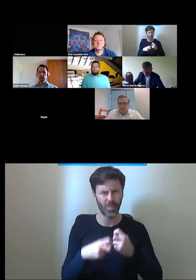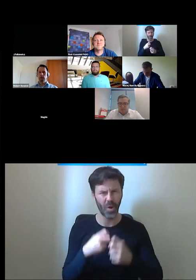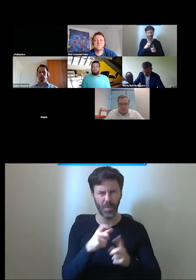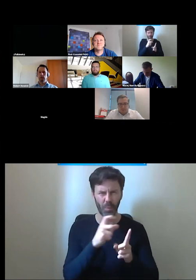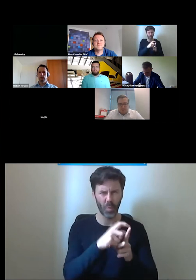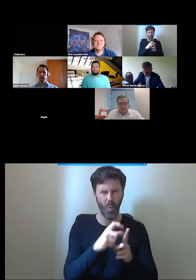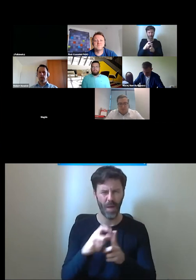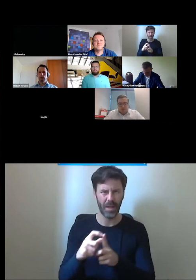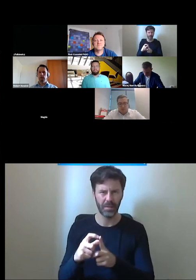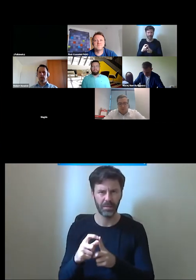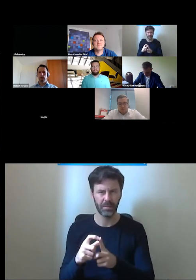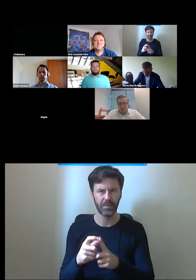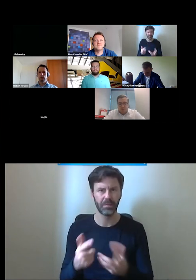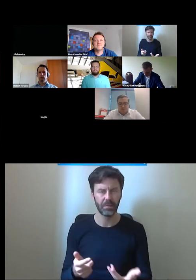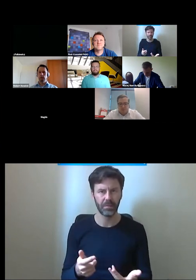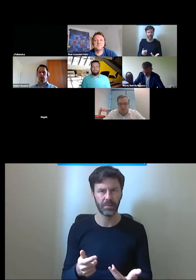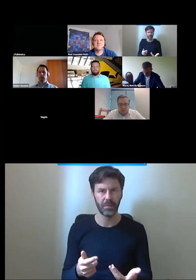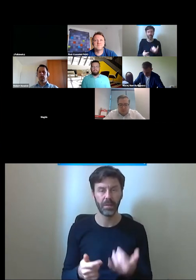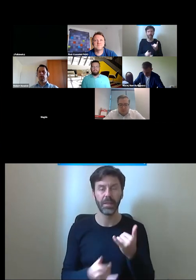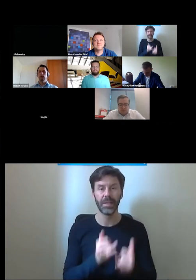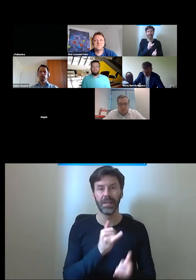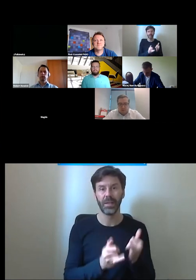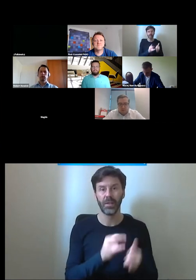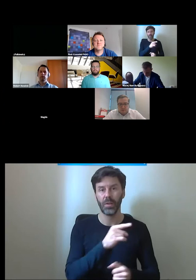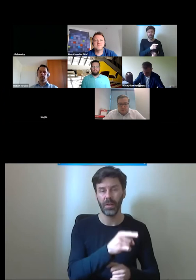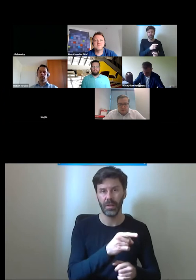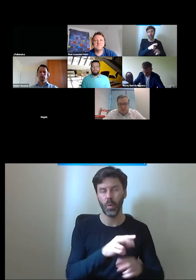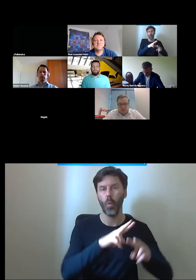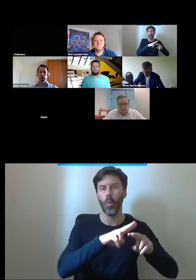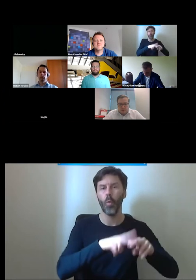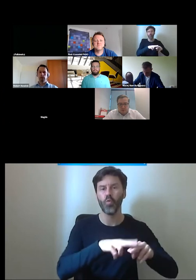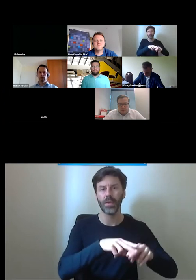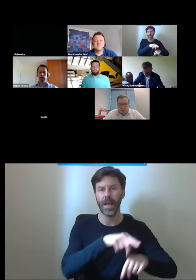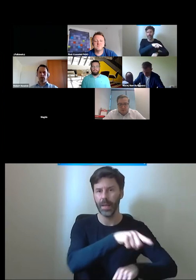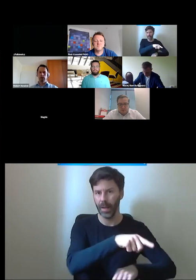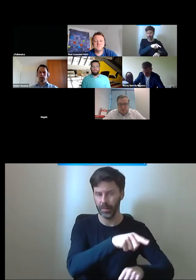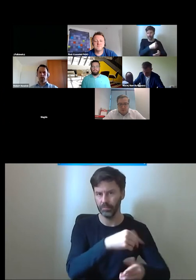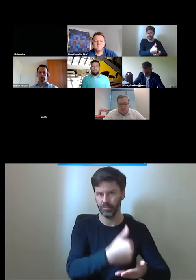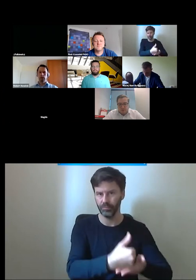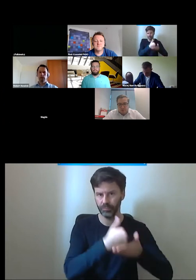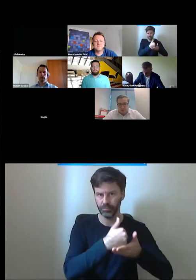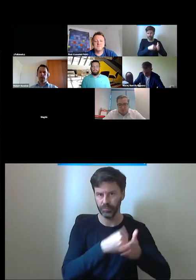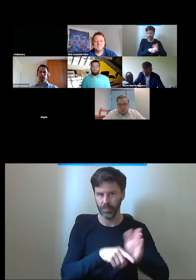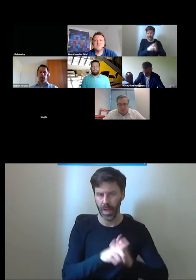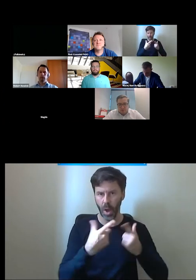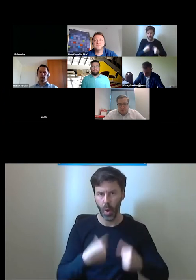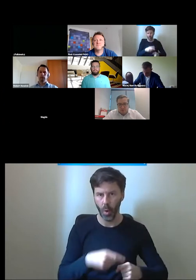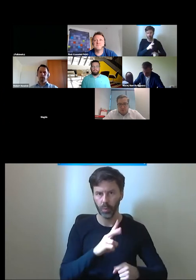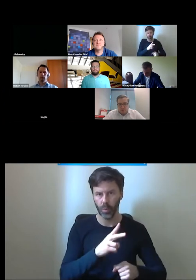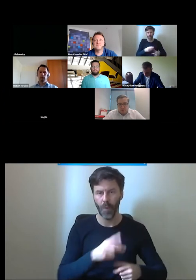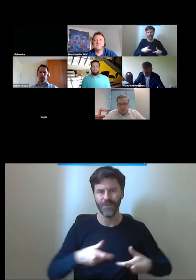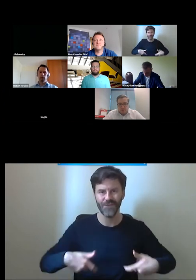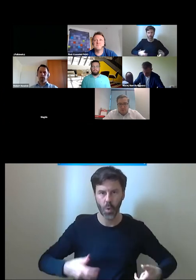mam na myśli urządzenia, które zasadniczo i teraz się na wózpie pomagają osobom, przede wszystkim, które poruszają się na wózkach,